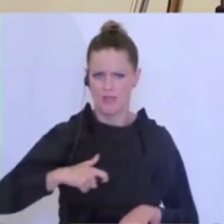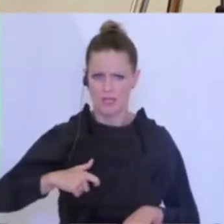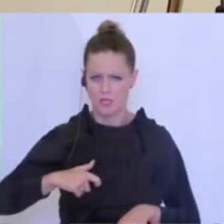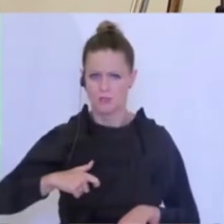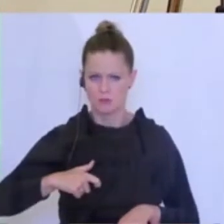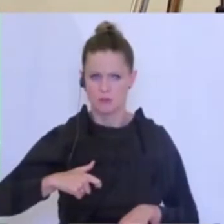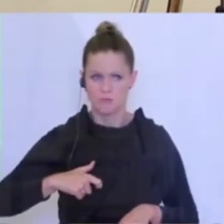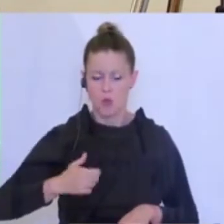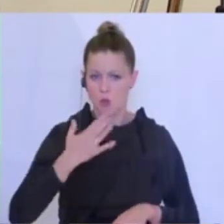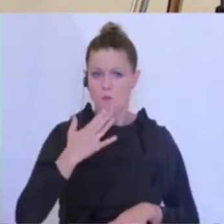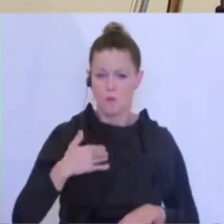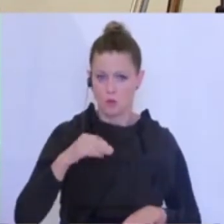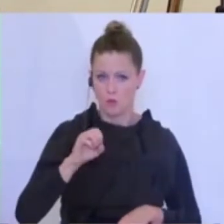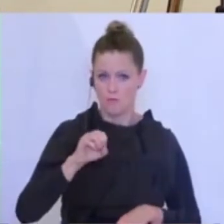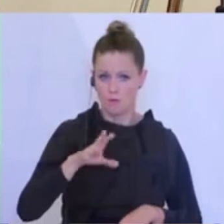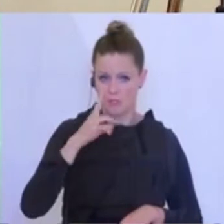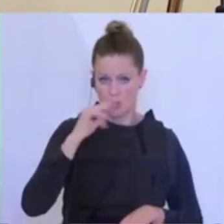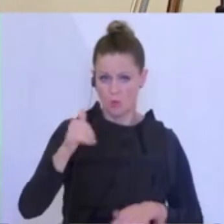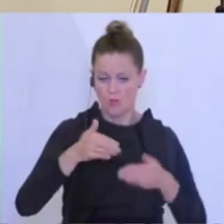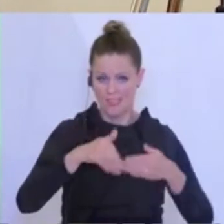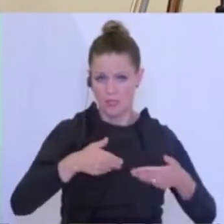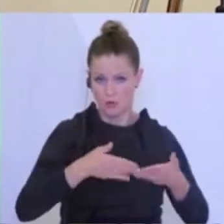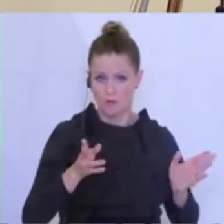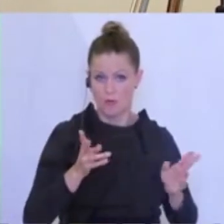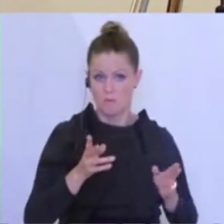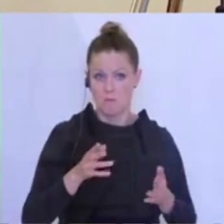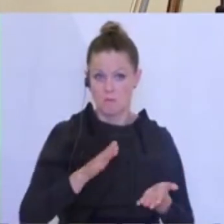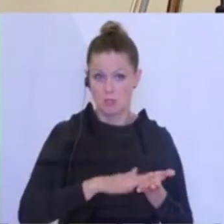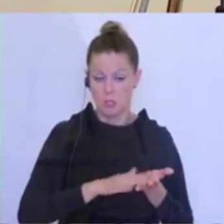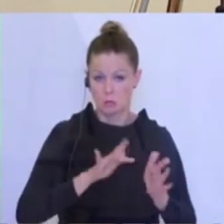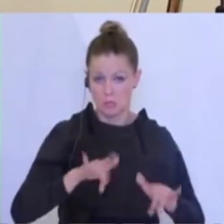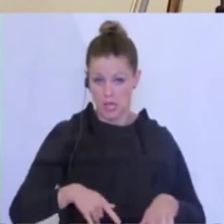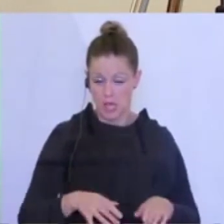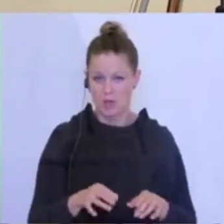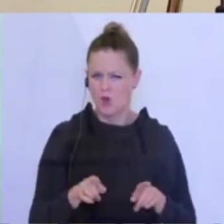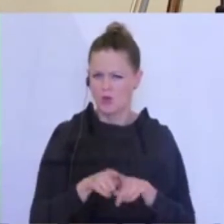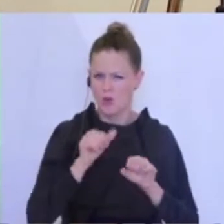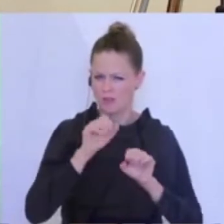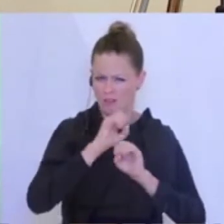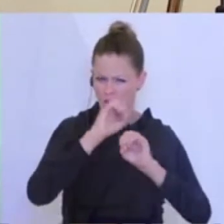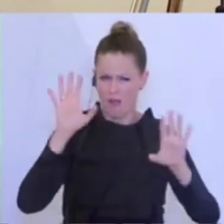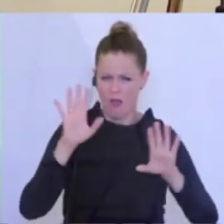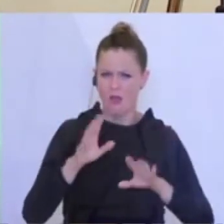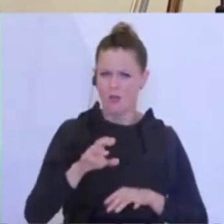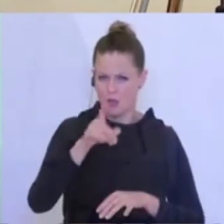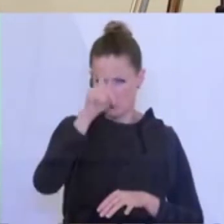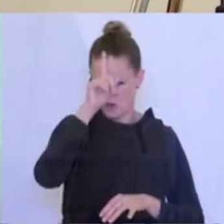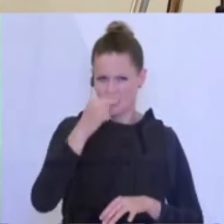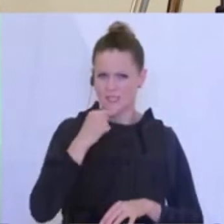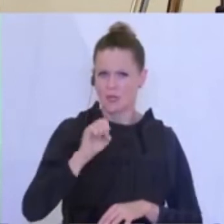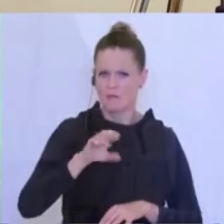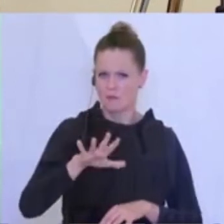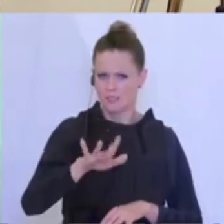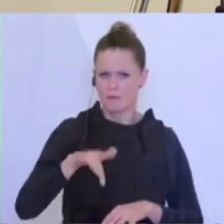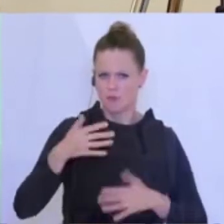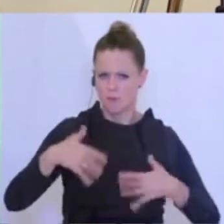die Grenze zu Österreich öffnen will ab 15. Juni. Kann man das jetzt schon so bestätigen? Und mir ist noch nicht ganz klar. Deutschland hat ja auch angekündigt, ab 15. Mai das zu lockern, ab